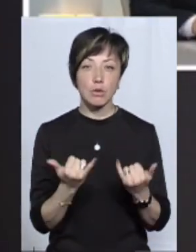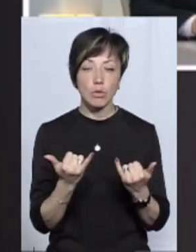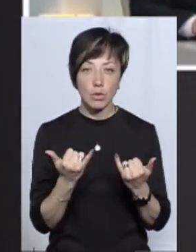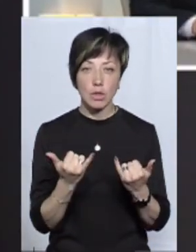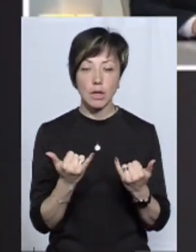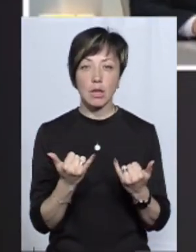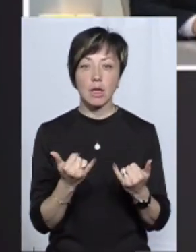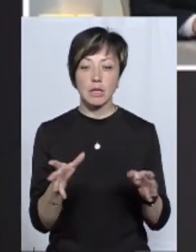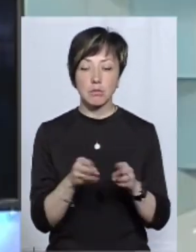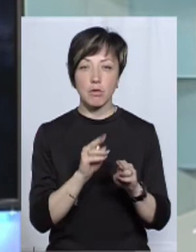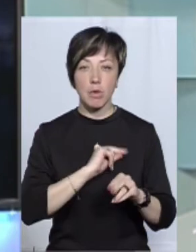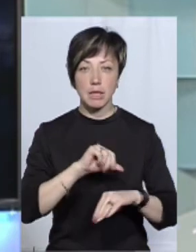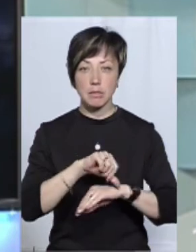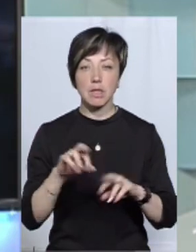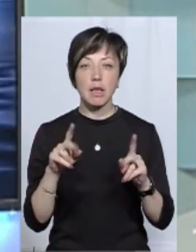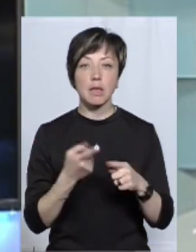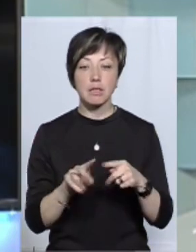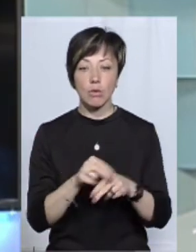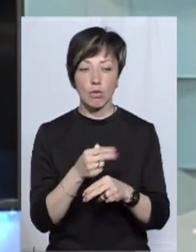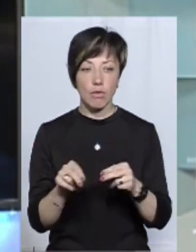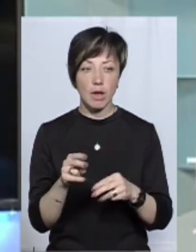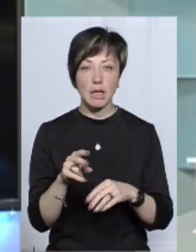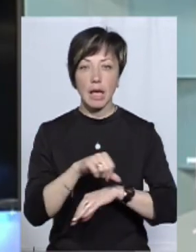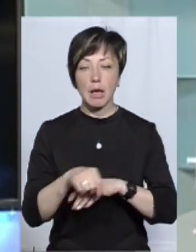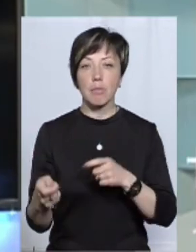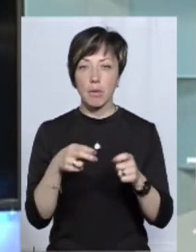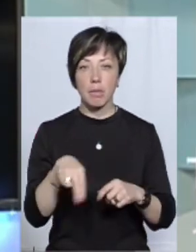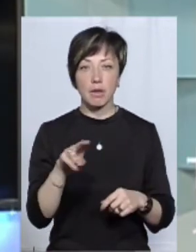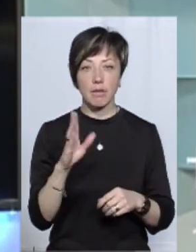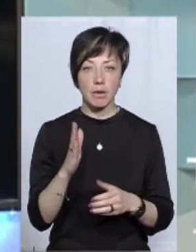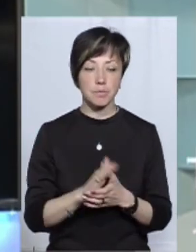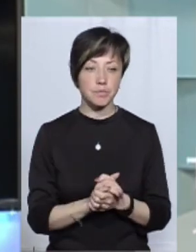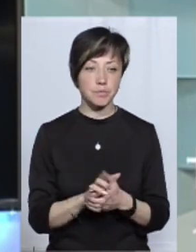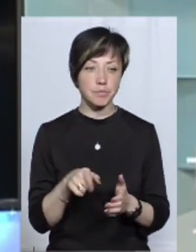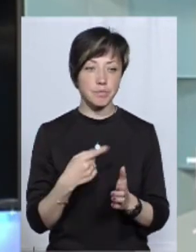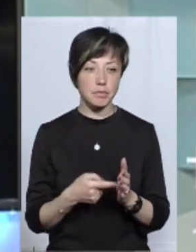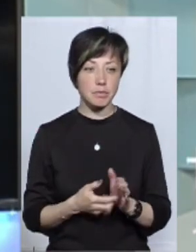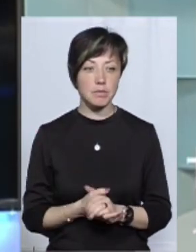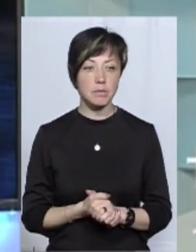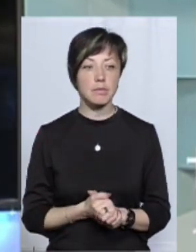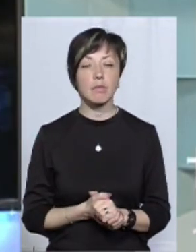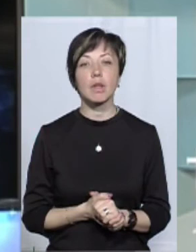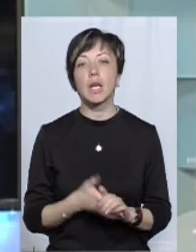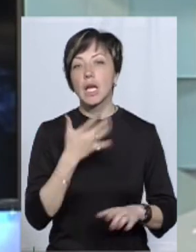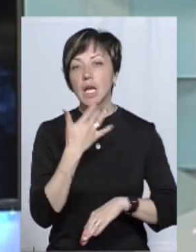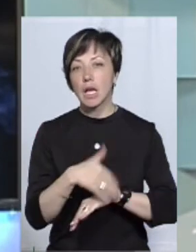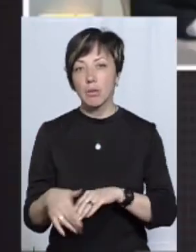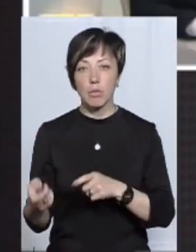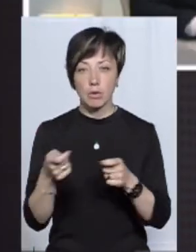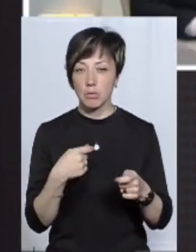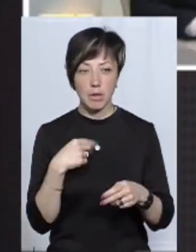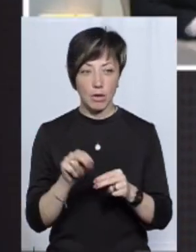економічної діяльності, співпраці з митницю, як оце коригування імпортного ПДВ відбувається? Імпортне ПДВ ми не